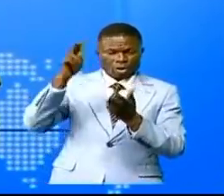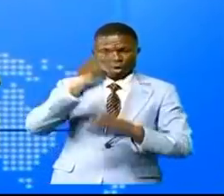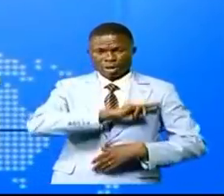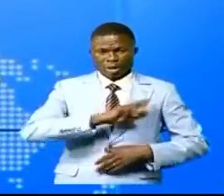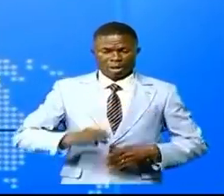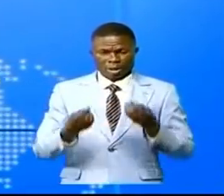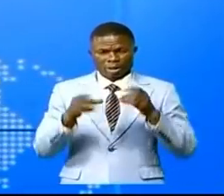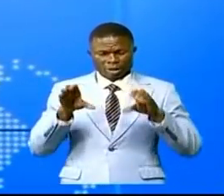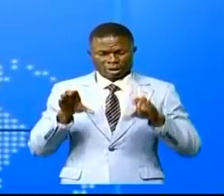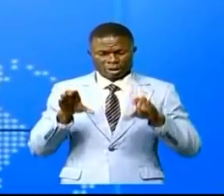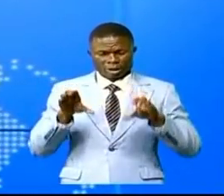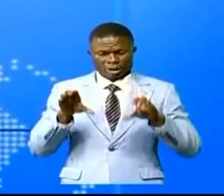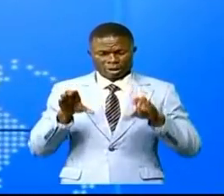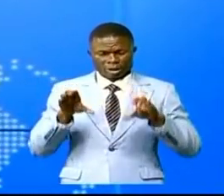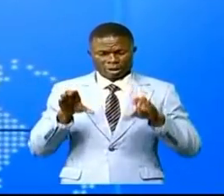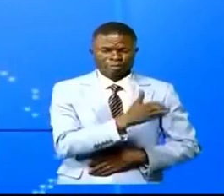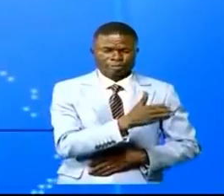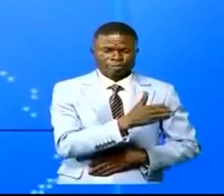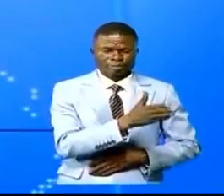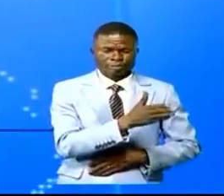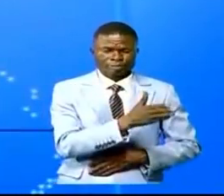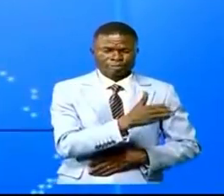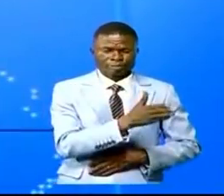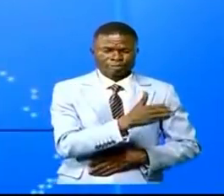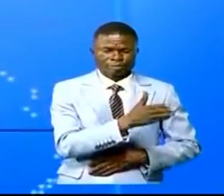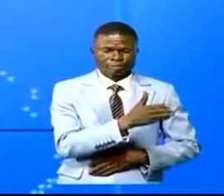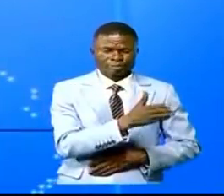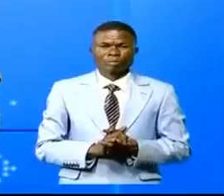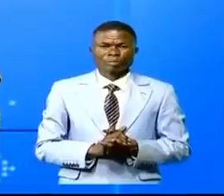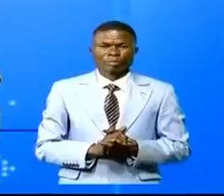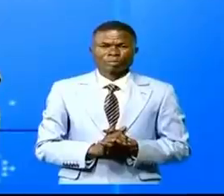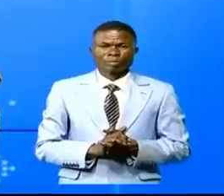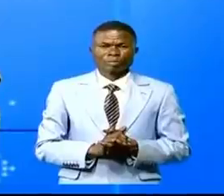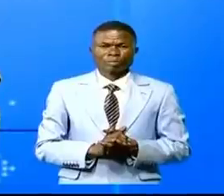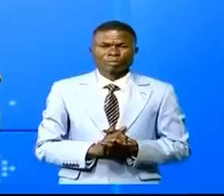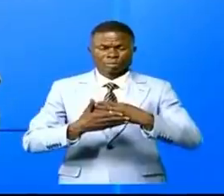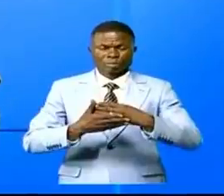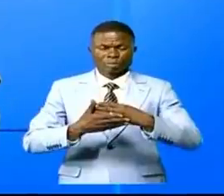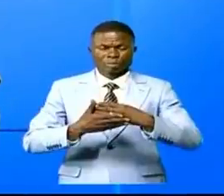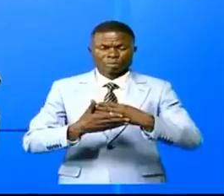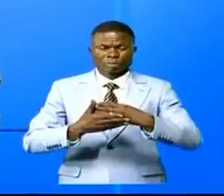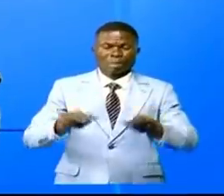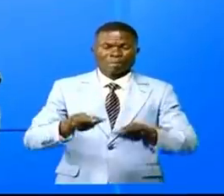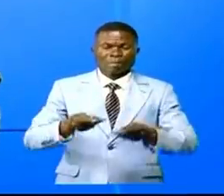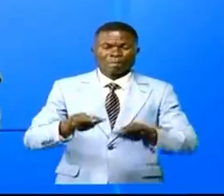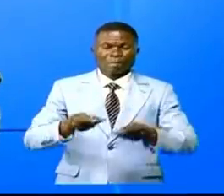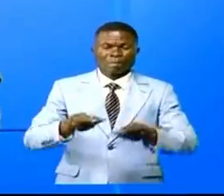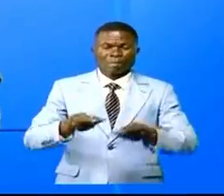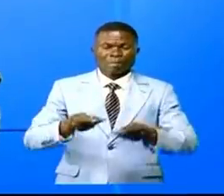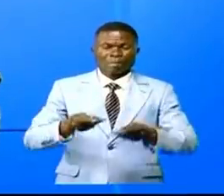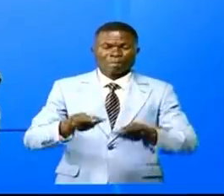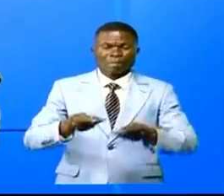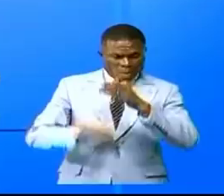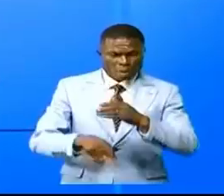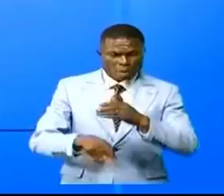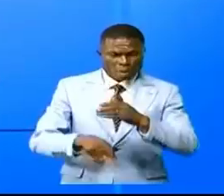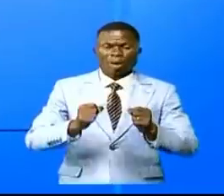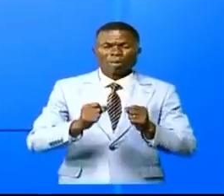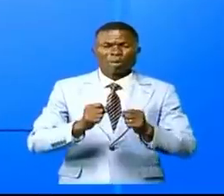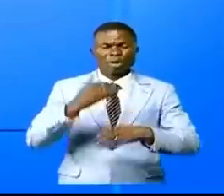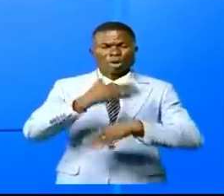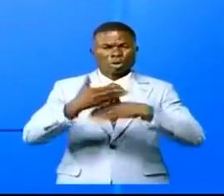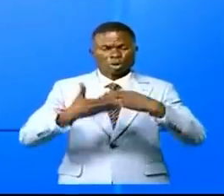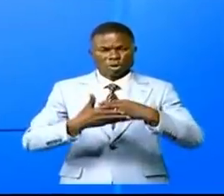démocratique du Congo la construction du port en eau profonde de Bananas on en parle dans ce journal vous savez quelques semaines